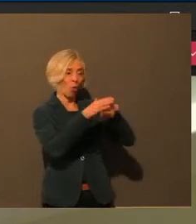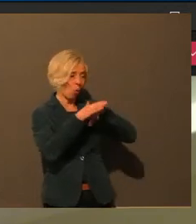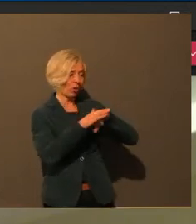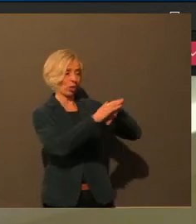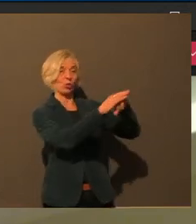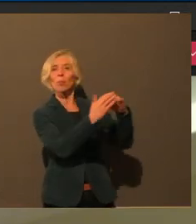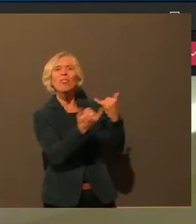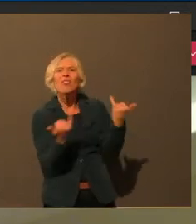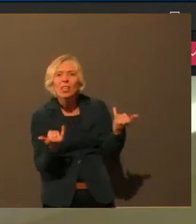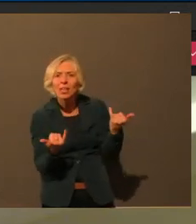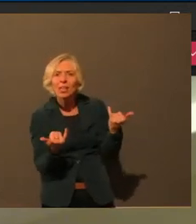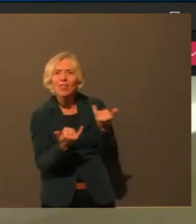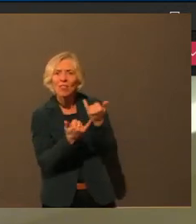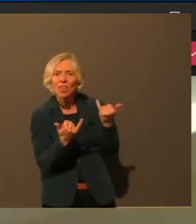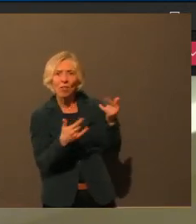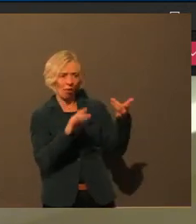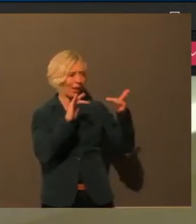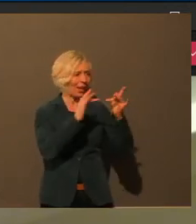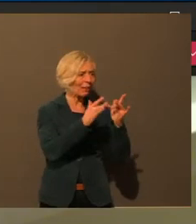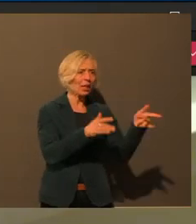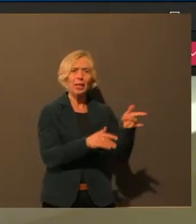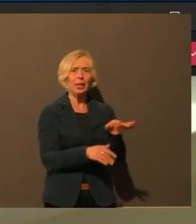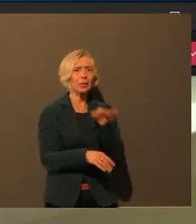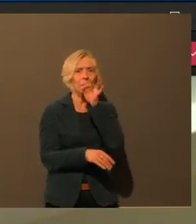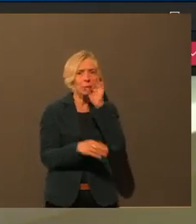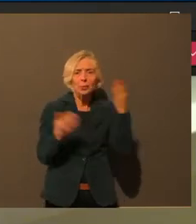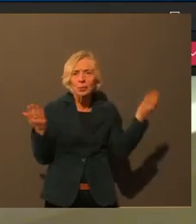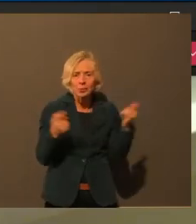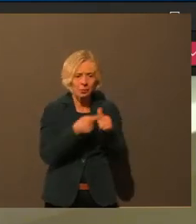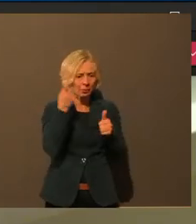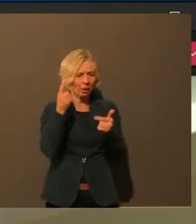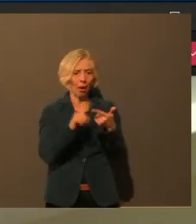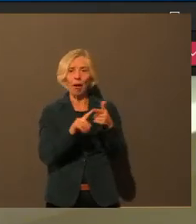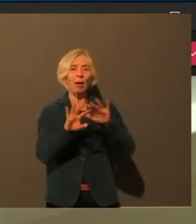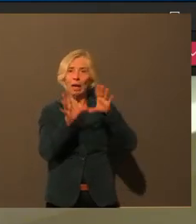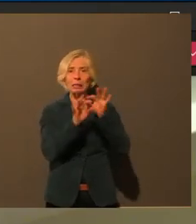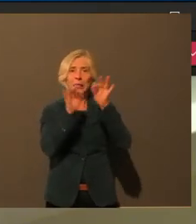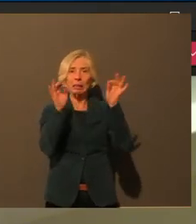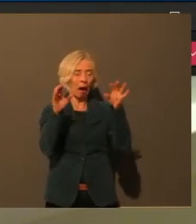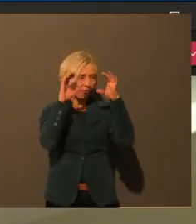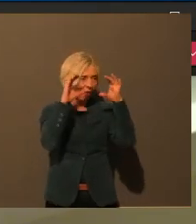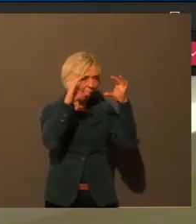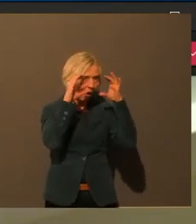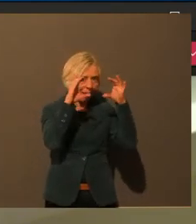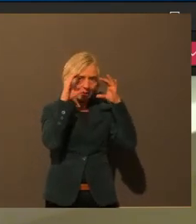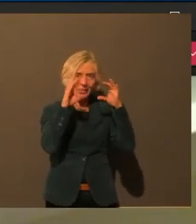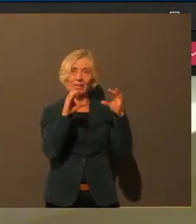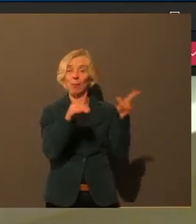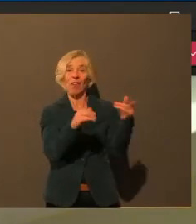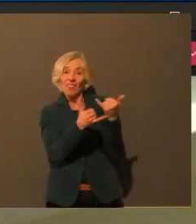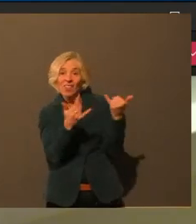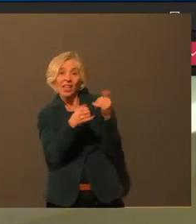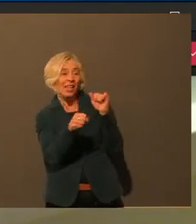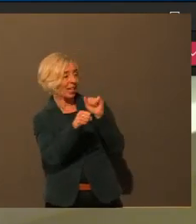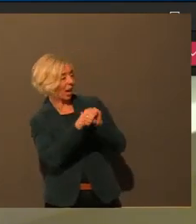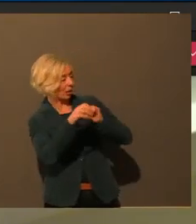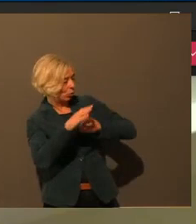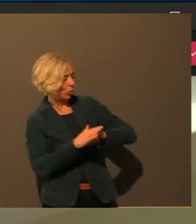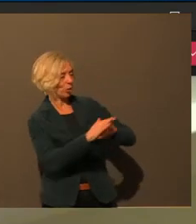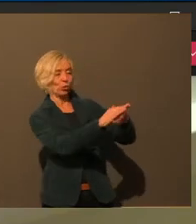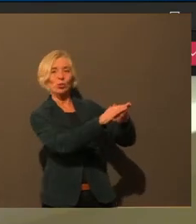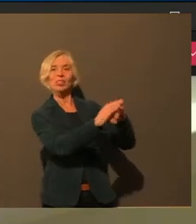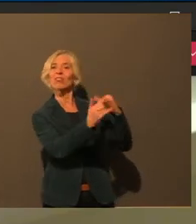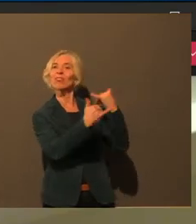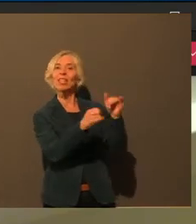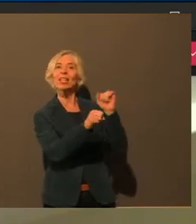kein Internet, die schauen wahrscheinlich den ganzen Tag fern. Jetzt muss man überlegen, wie kann man die an der Hand nehmen? Also da wäre so mein Wunsch, auch